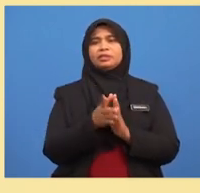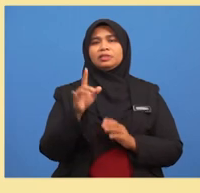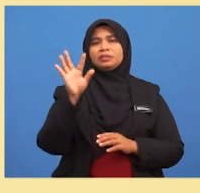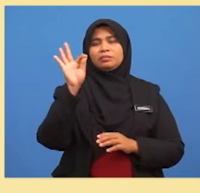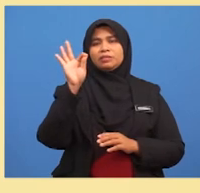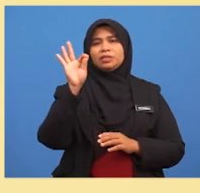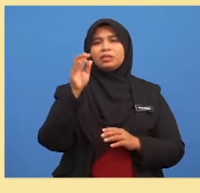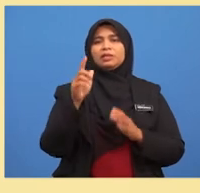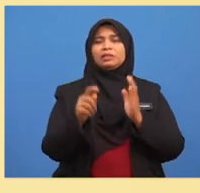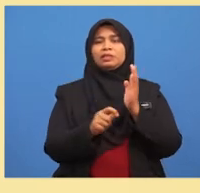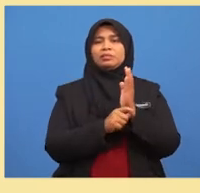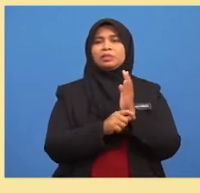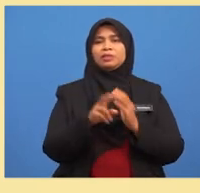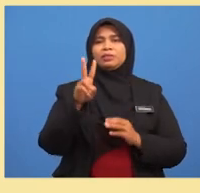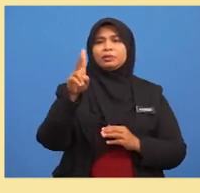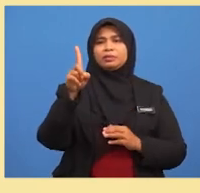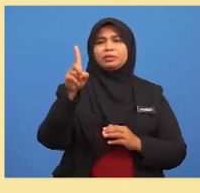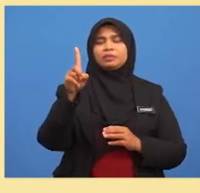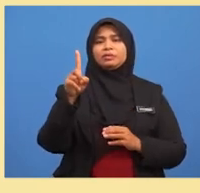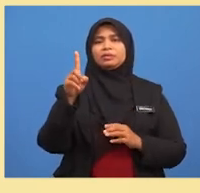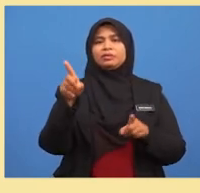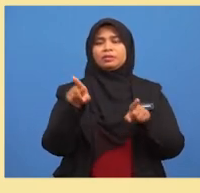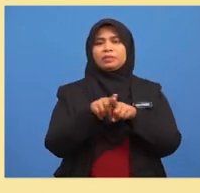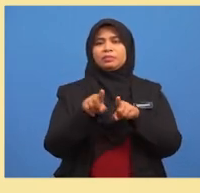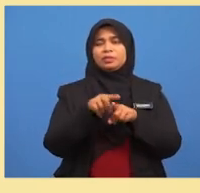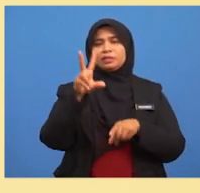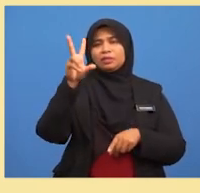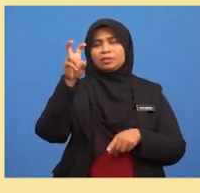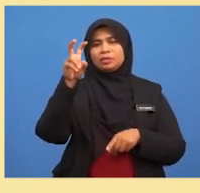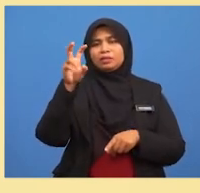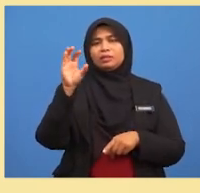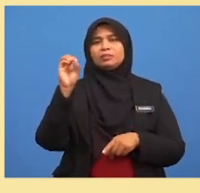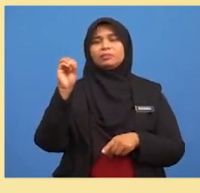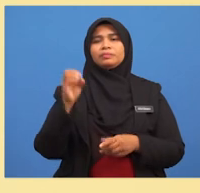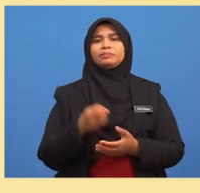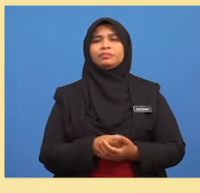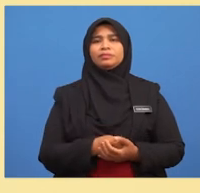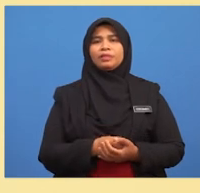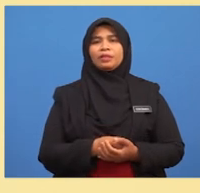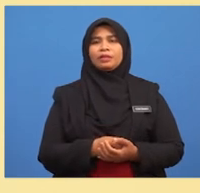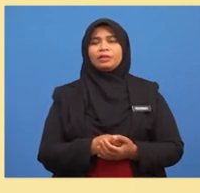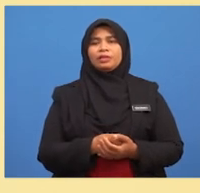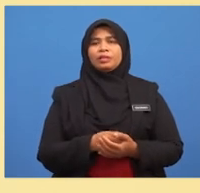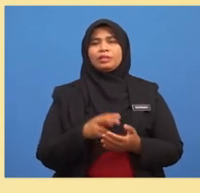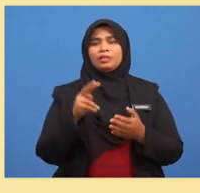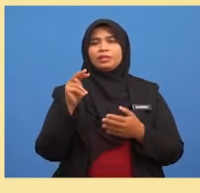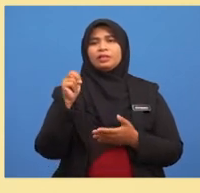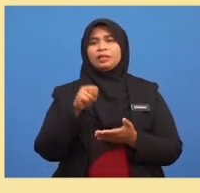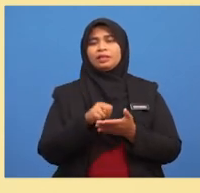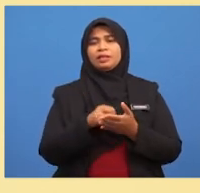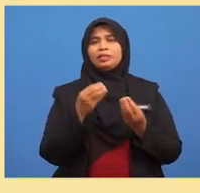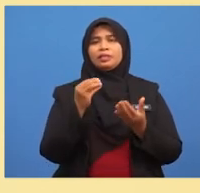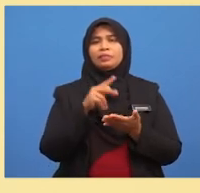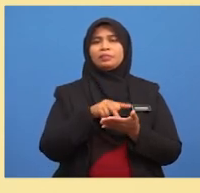tambah 21 sama dengan 30 Kali ini, nilai bilangan A